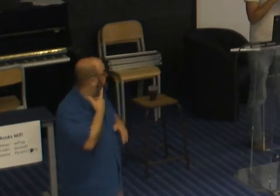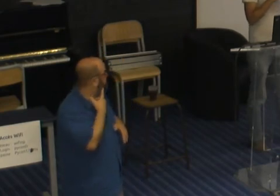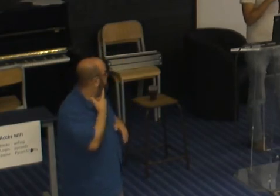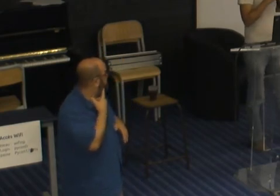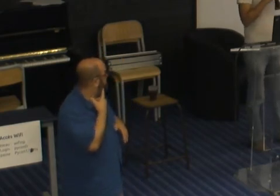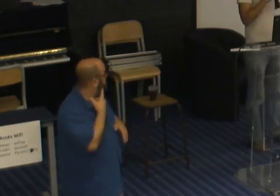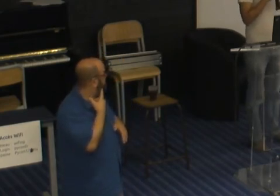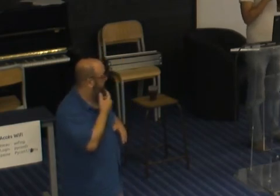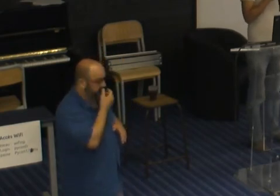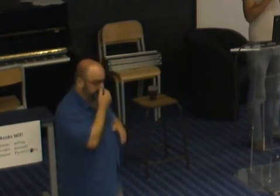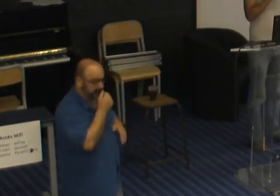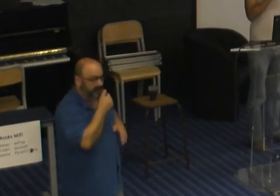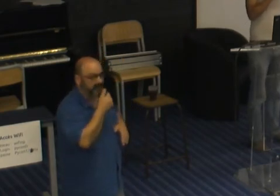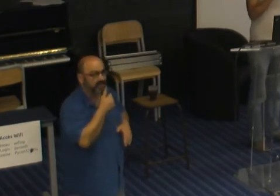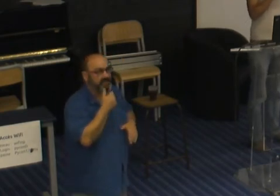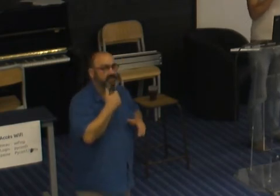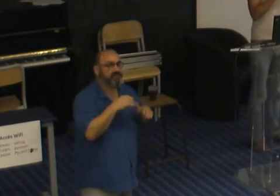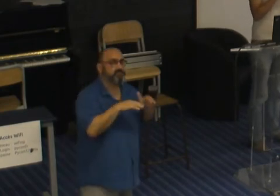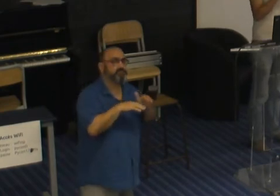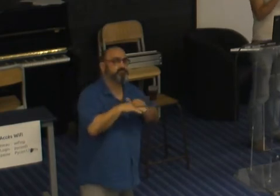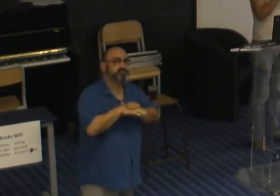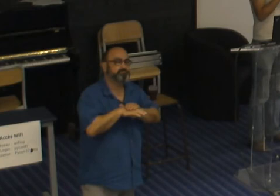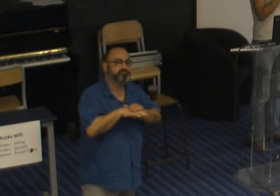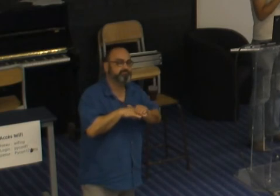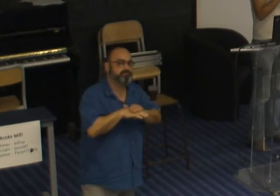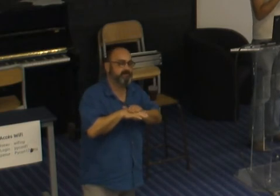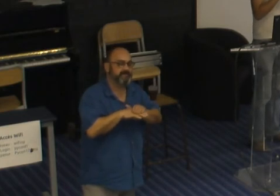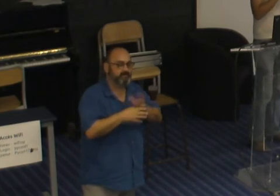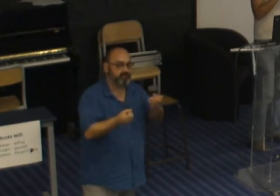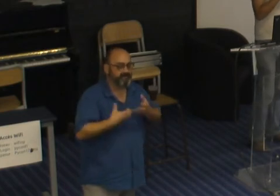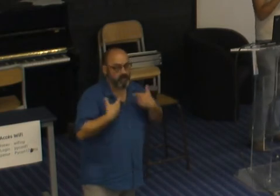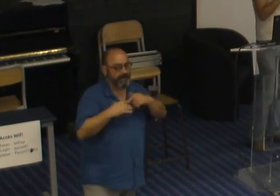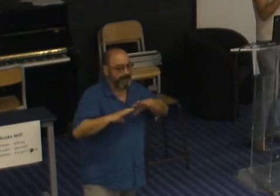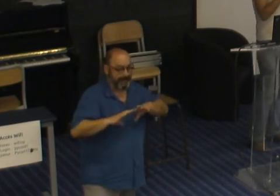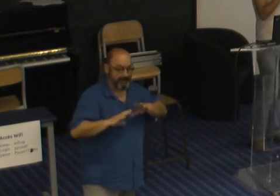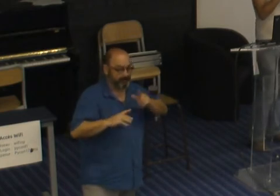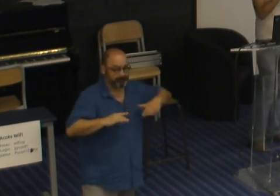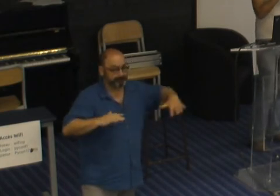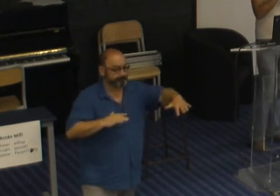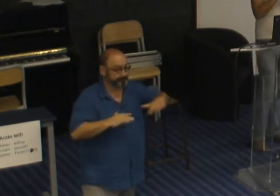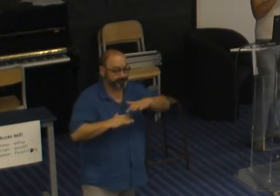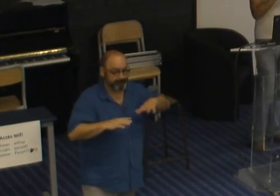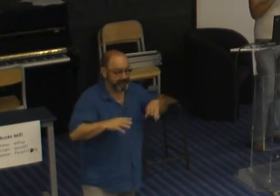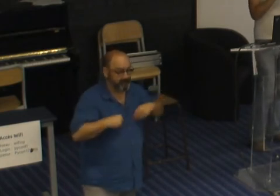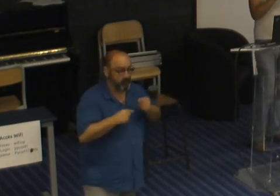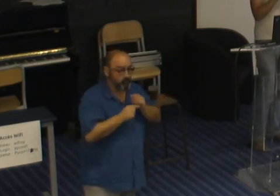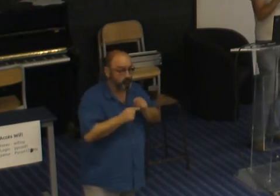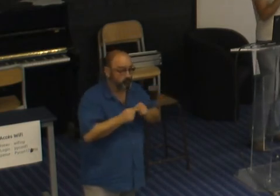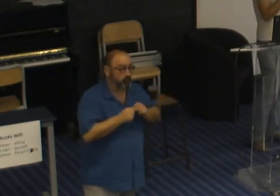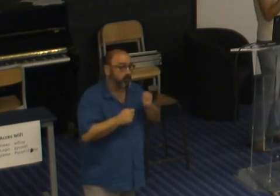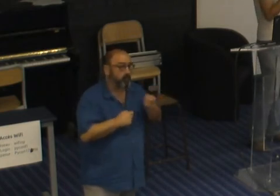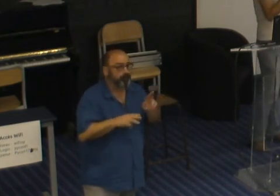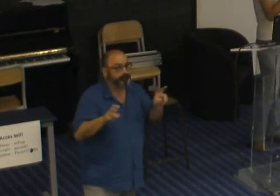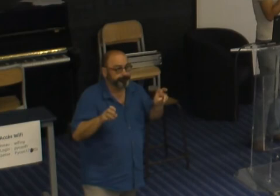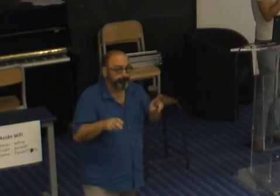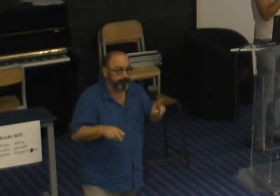une des raisons pour lesquelles j'ai été finalement aussi bien accepté pour quelque chose qui est pas forcément aussi courant et pour lequel